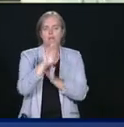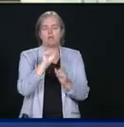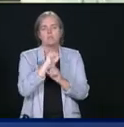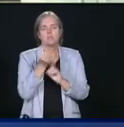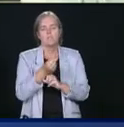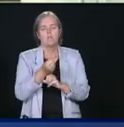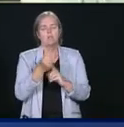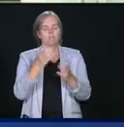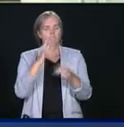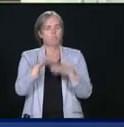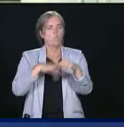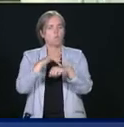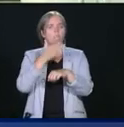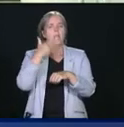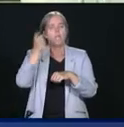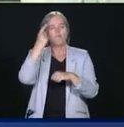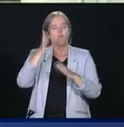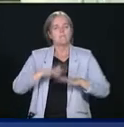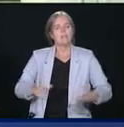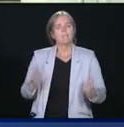pour leurs enfants et leurs petits-enfants.